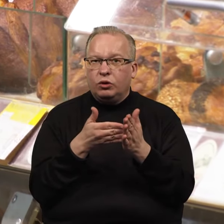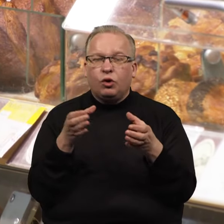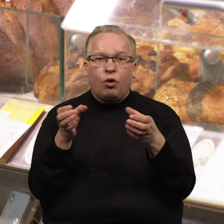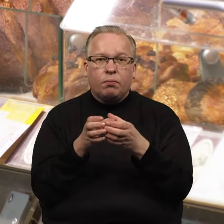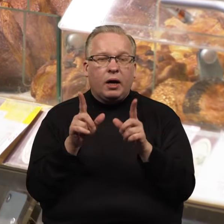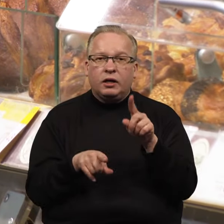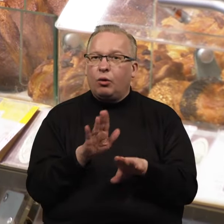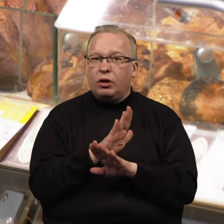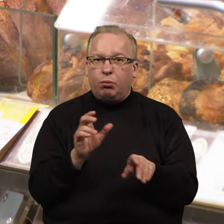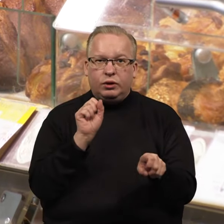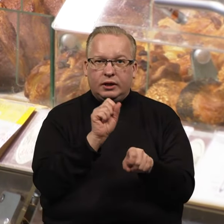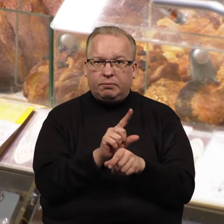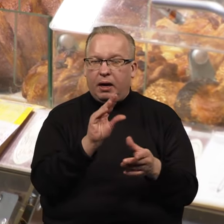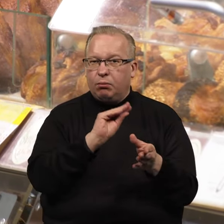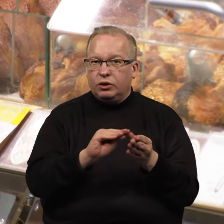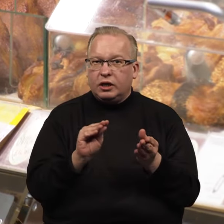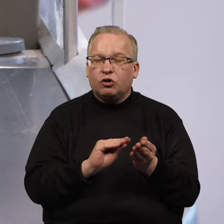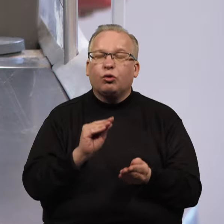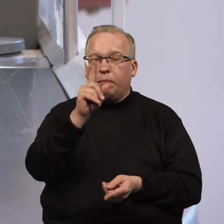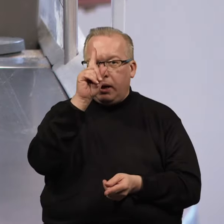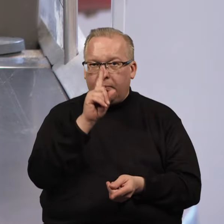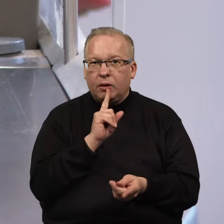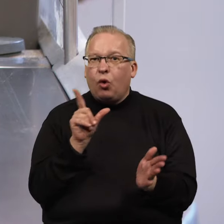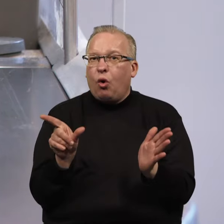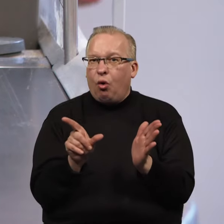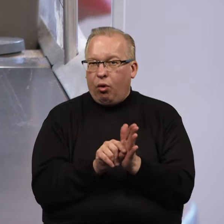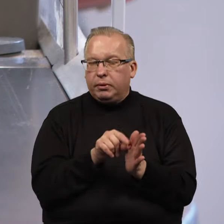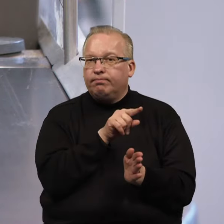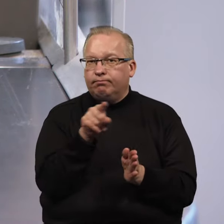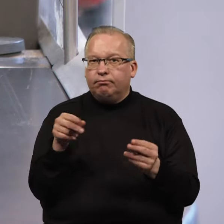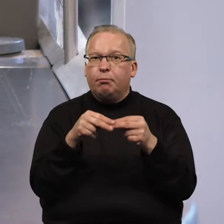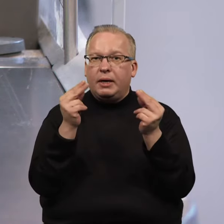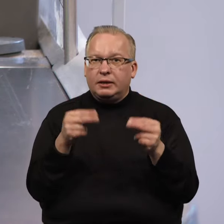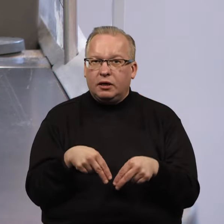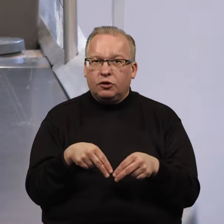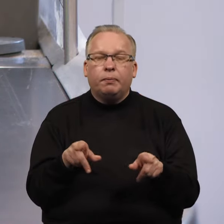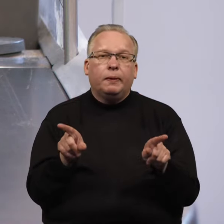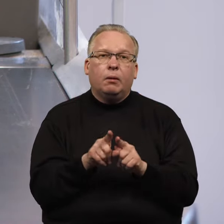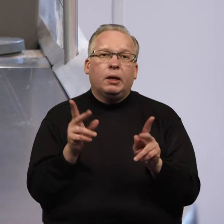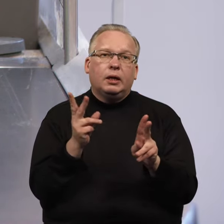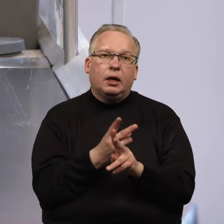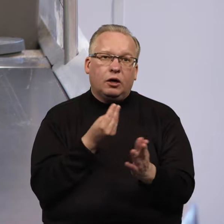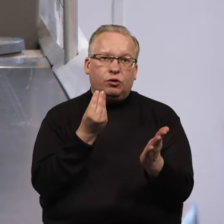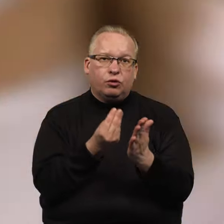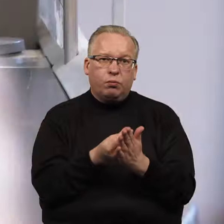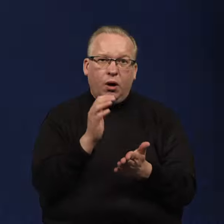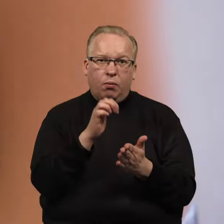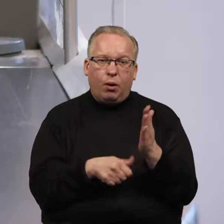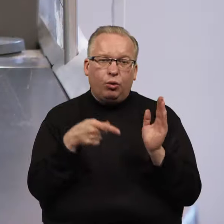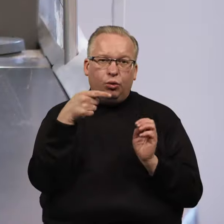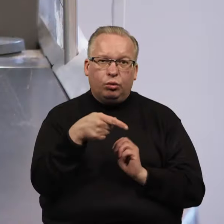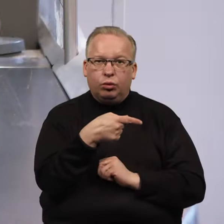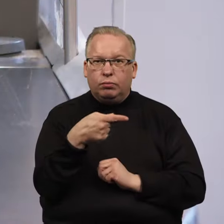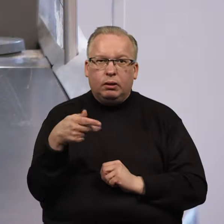jei to nepadarys, bus įspėjomos raštu ir per mėnesį privalės tokią sutartį sudaryti. Kitu atveju teksusimokėti baudą nuo 1000